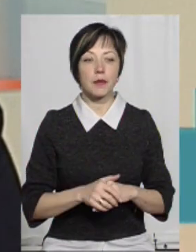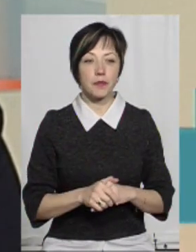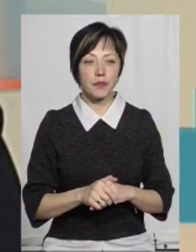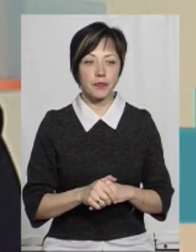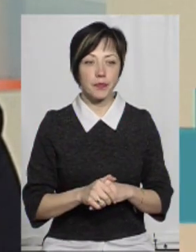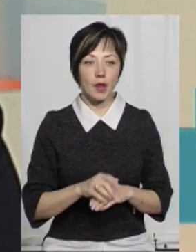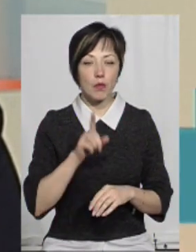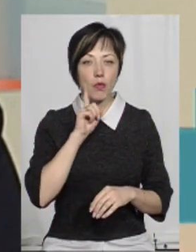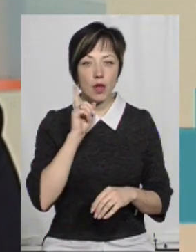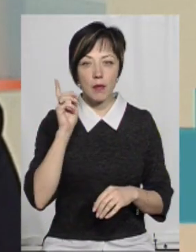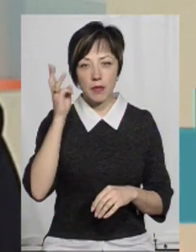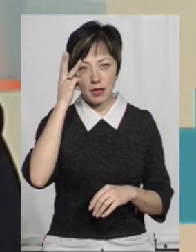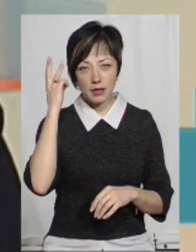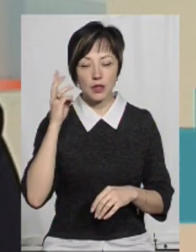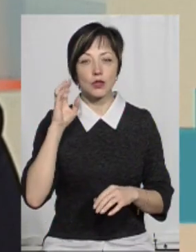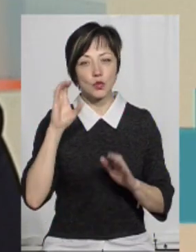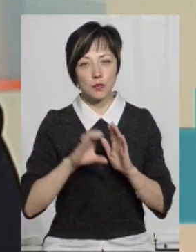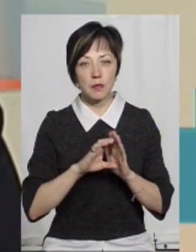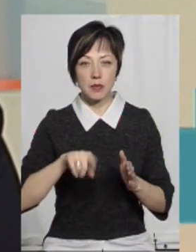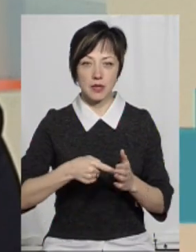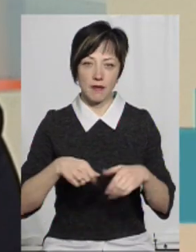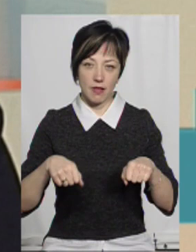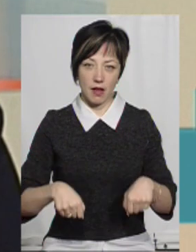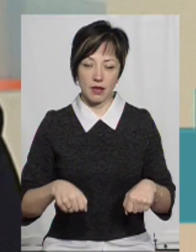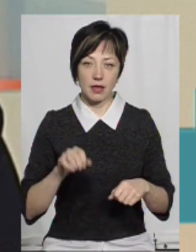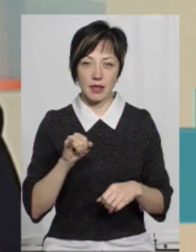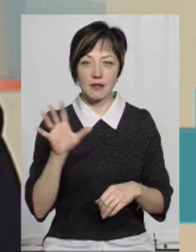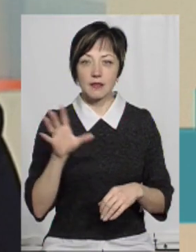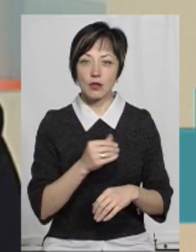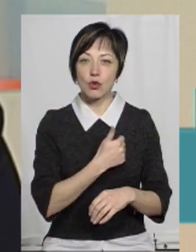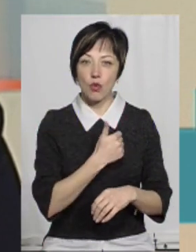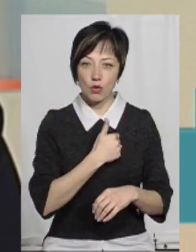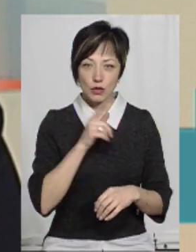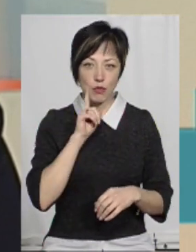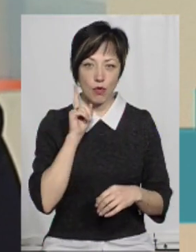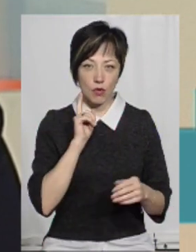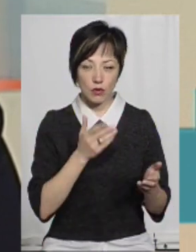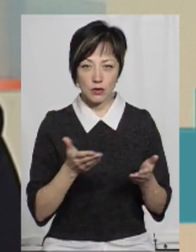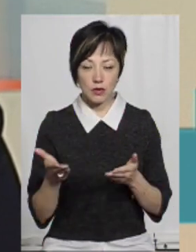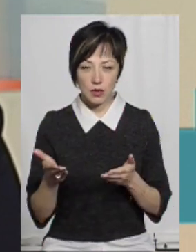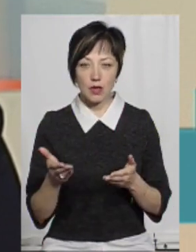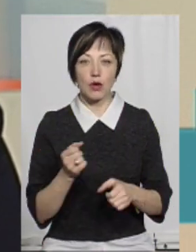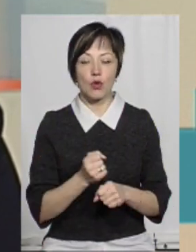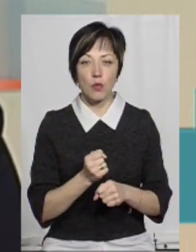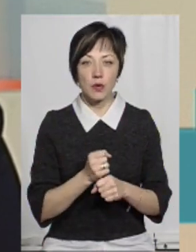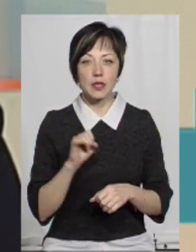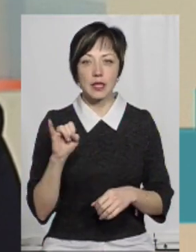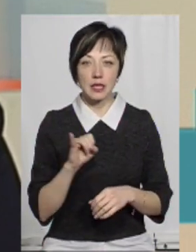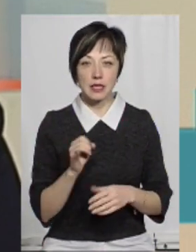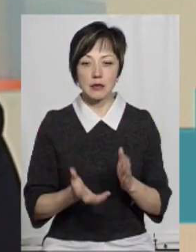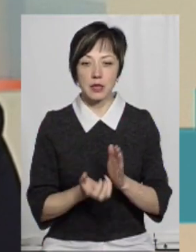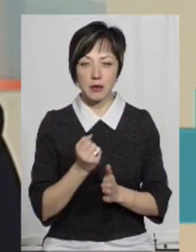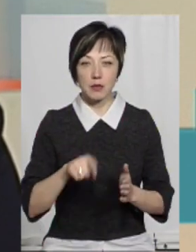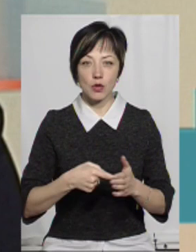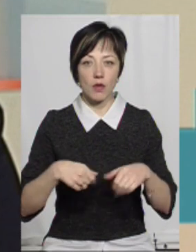Молодь Хмельницького чує міська влада Хмельницького, і все, що хоче молодь, вона робить, і за